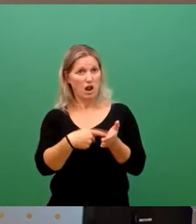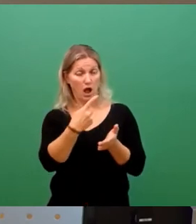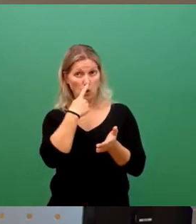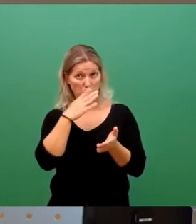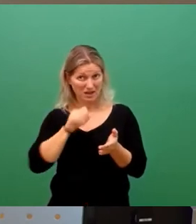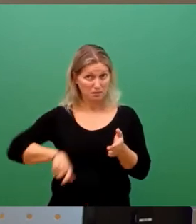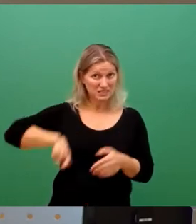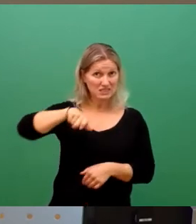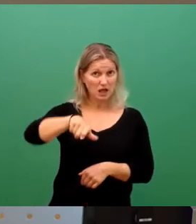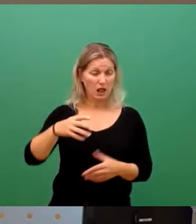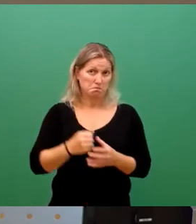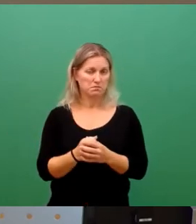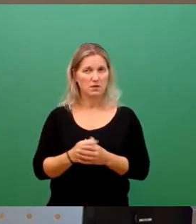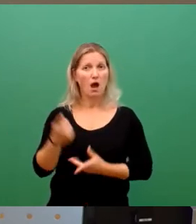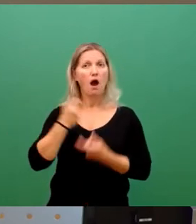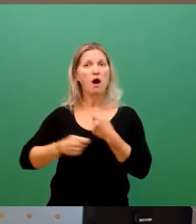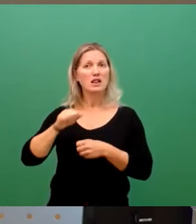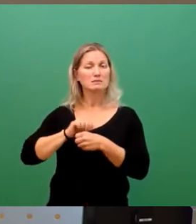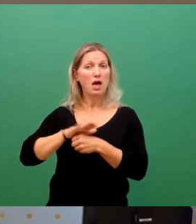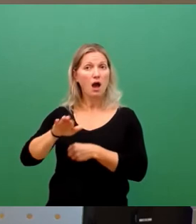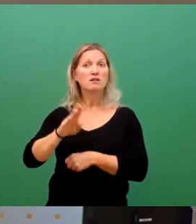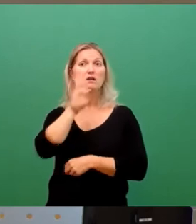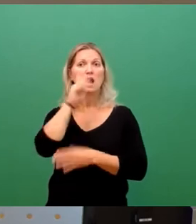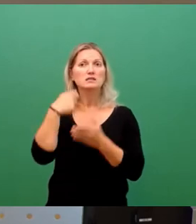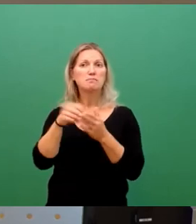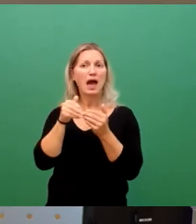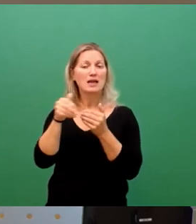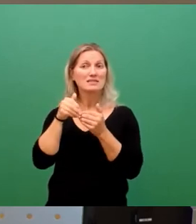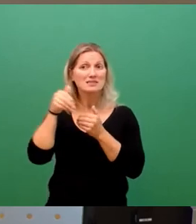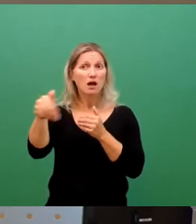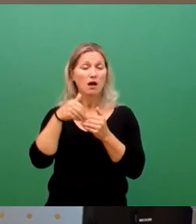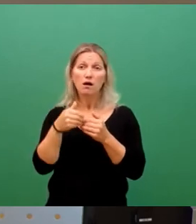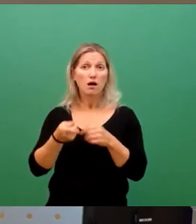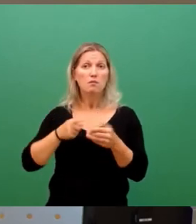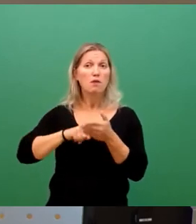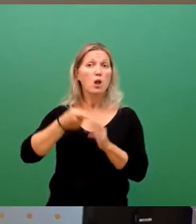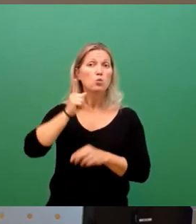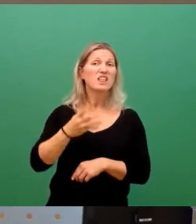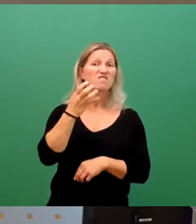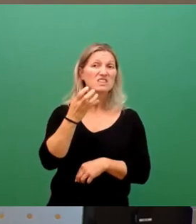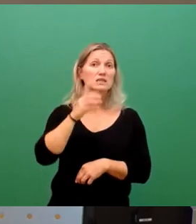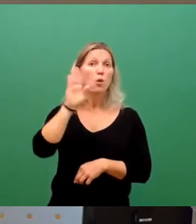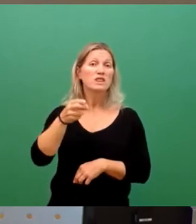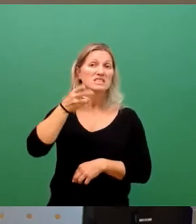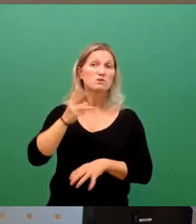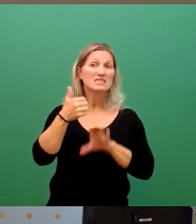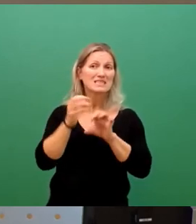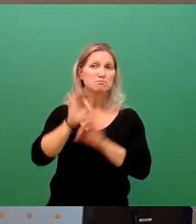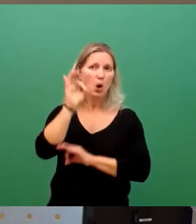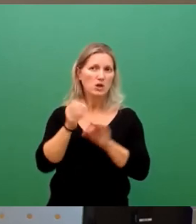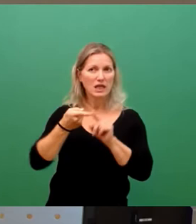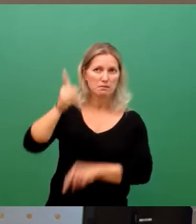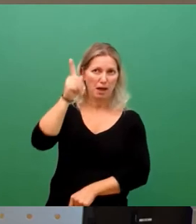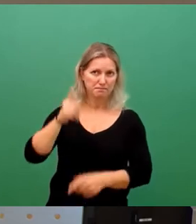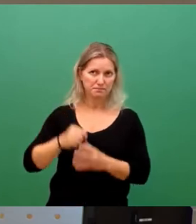Handelsmärkten haben sich die kurz- bis mittelfristigen Gaspreise um satte 140 bis 260 Prozent erhöht. Wir erwarten